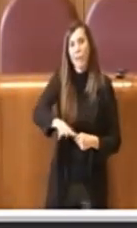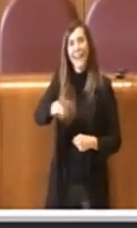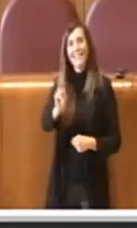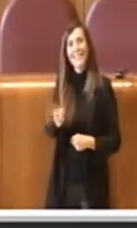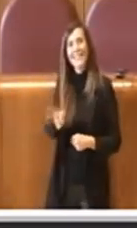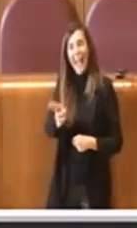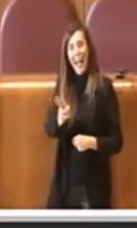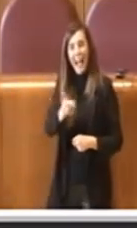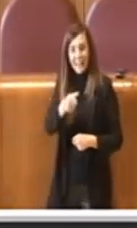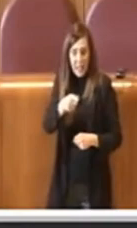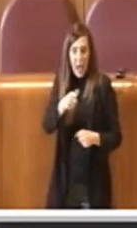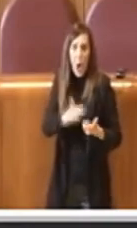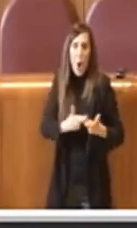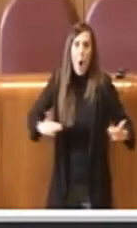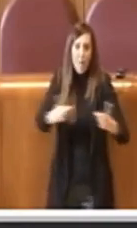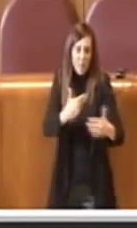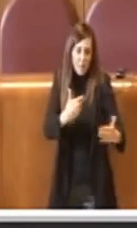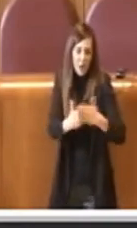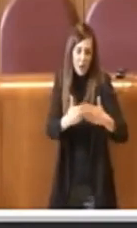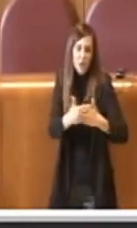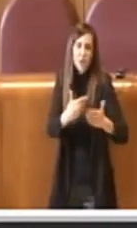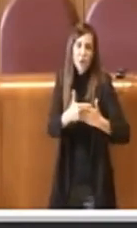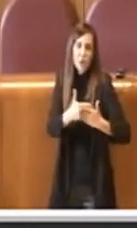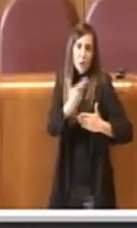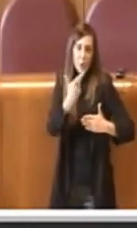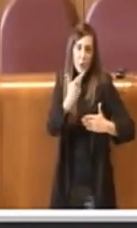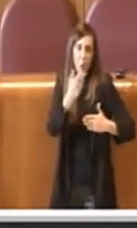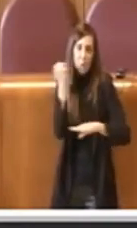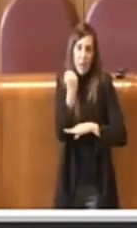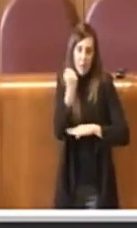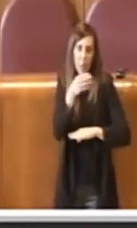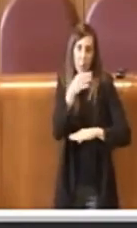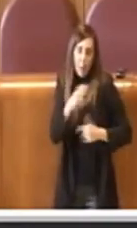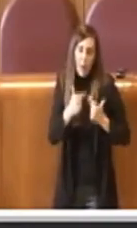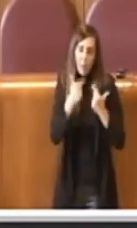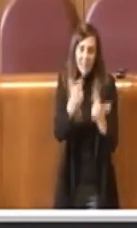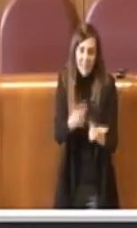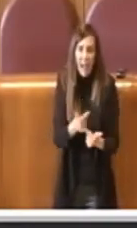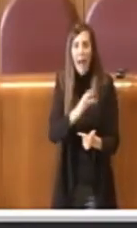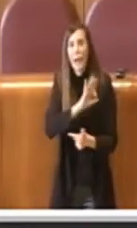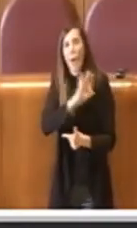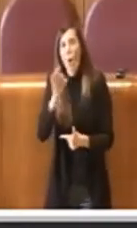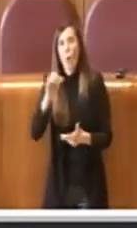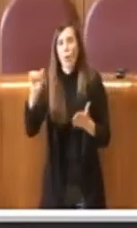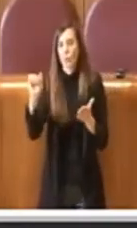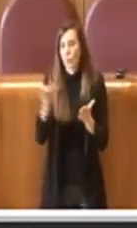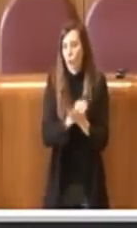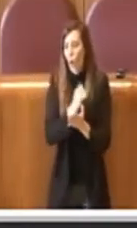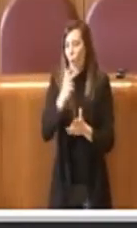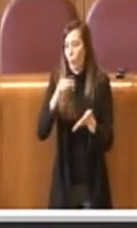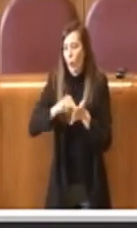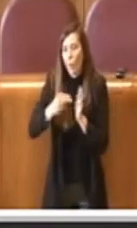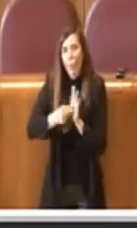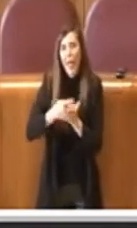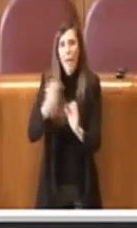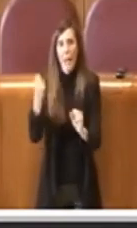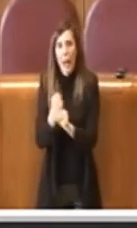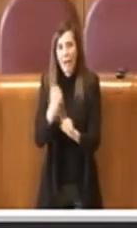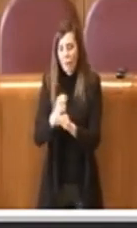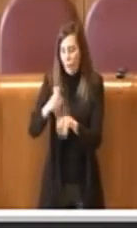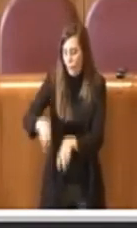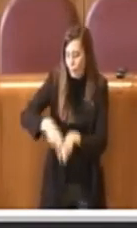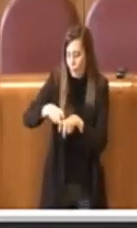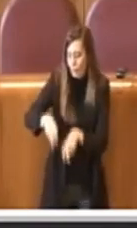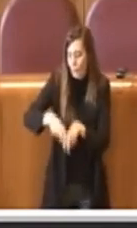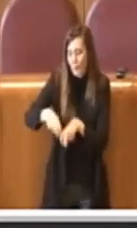anche lì, oppure ancora quando vengono tolti anche in maniera momentanea per problemi di circolazione, lavori o altro degli